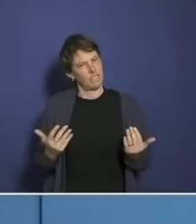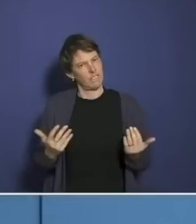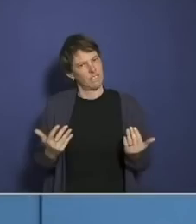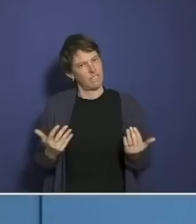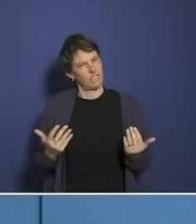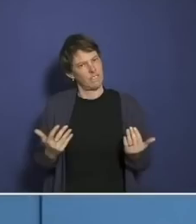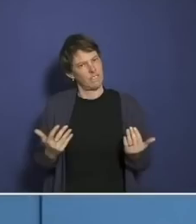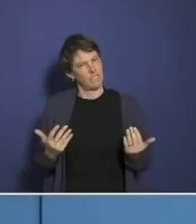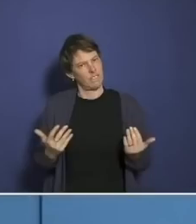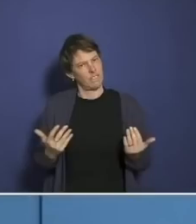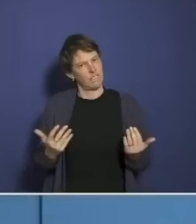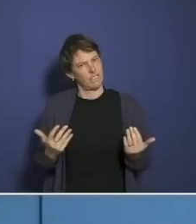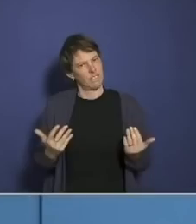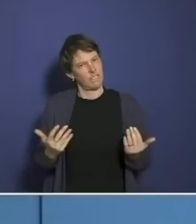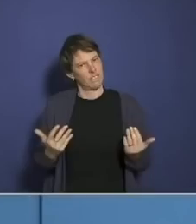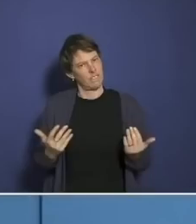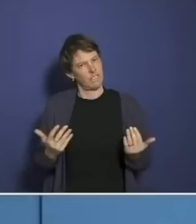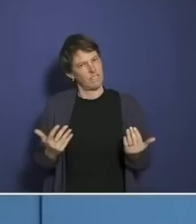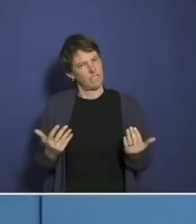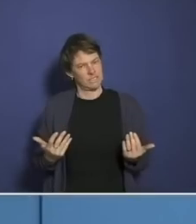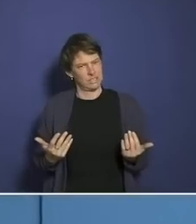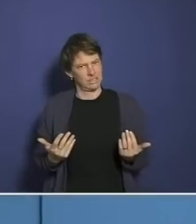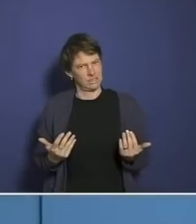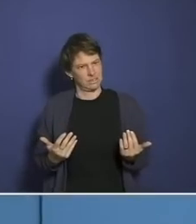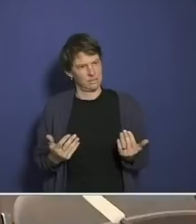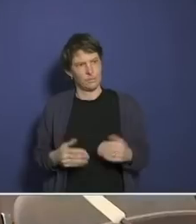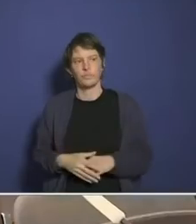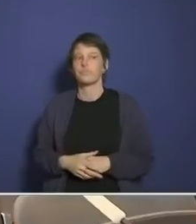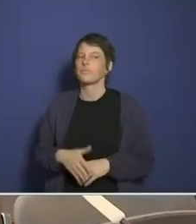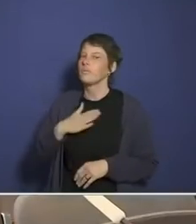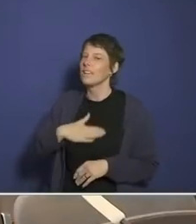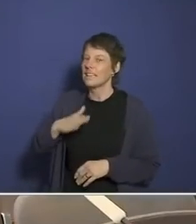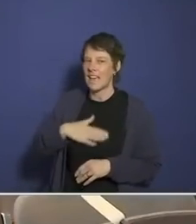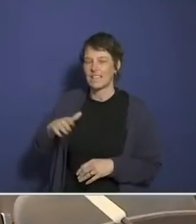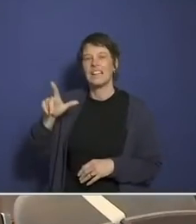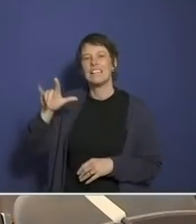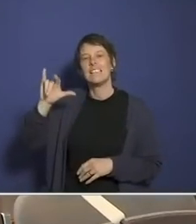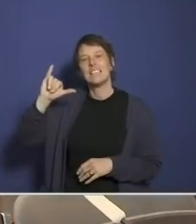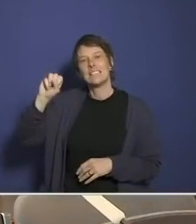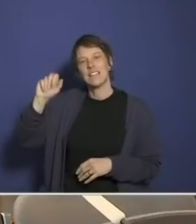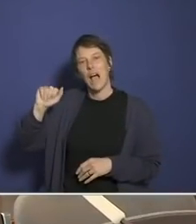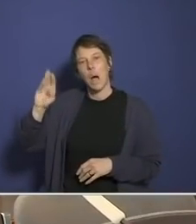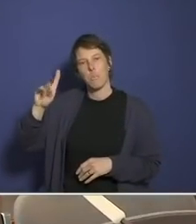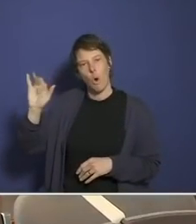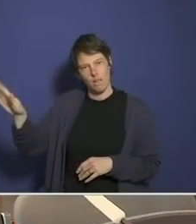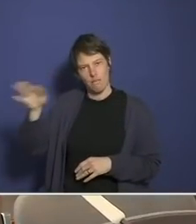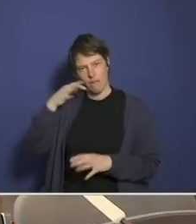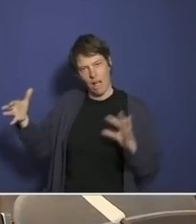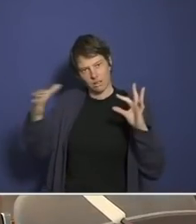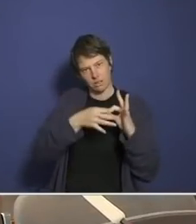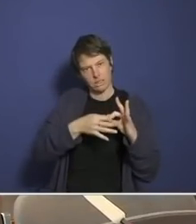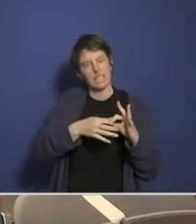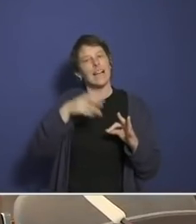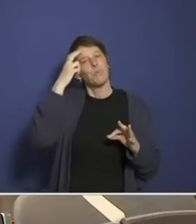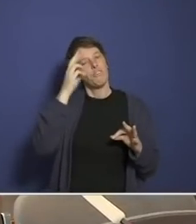nach dem Alter, dem Durchschnittsalter der Verstorbenen wäre ganz entscheidend. Ich würde gerne die Frage von Gisela Broll dazufügen. Die geht jetzt an Professor